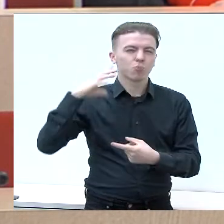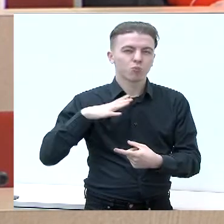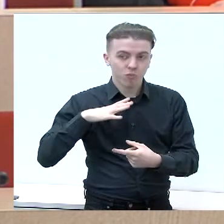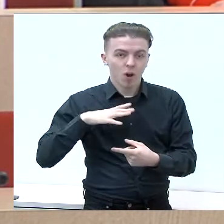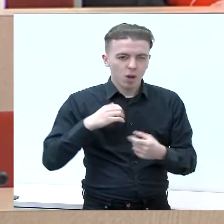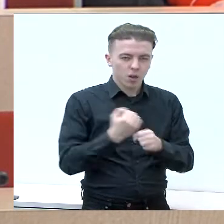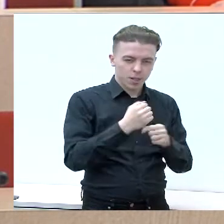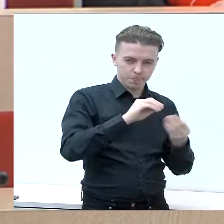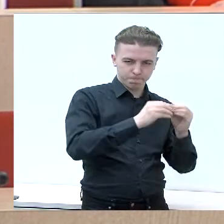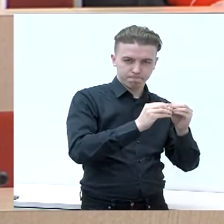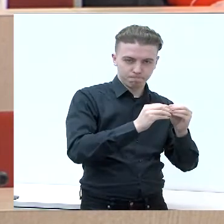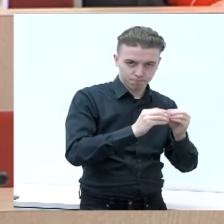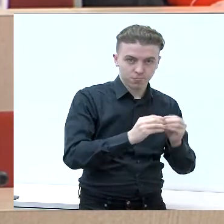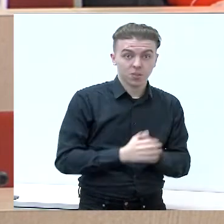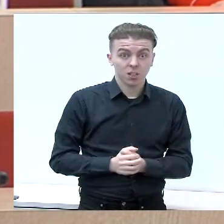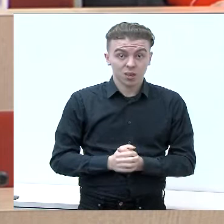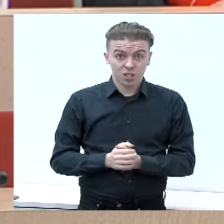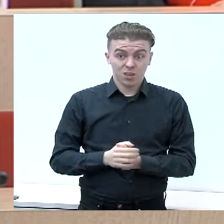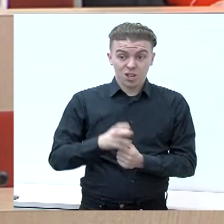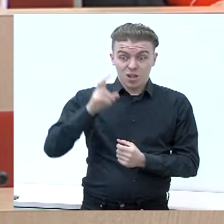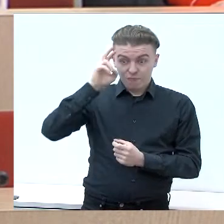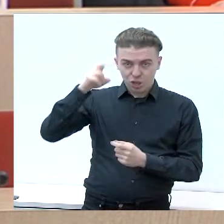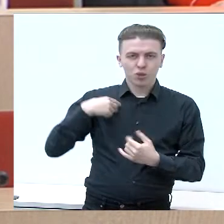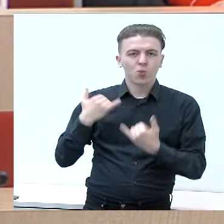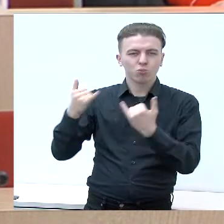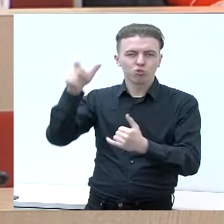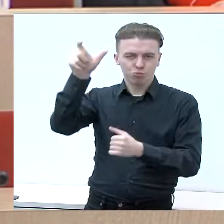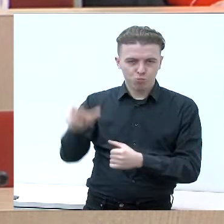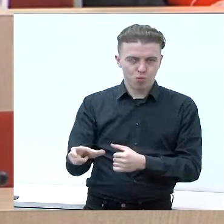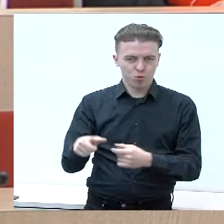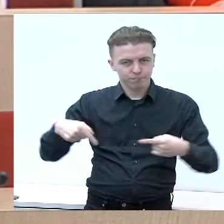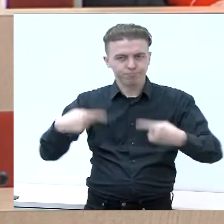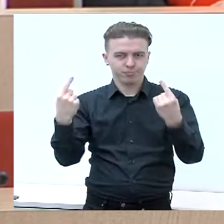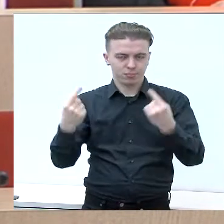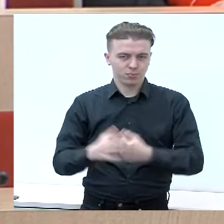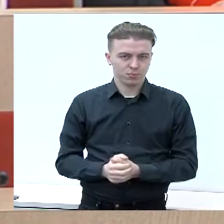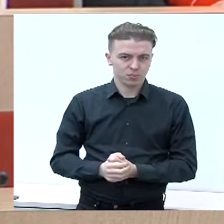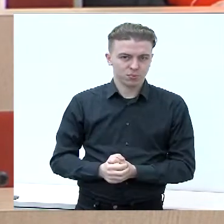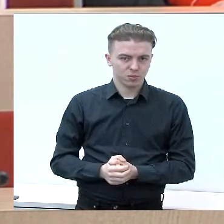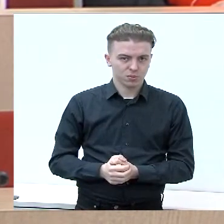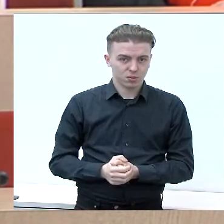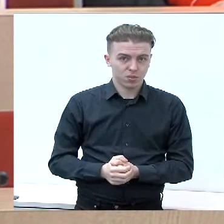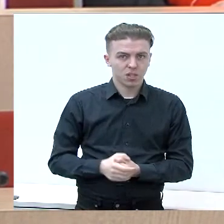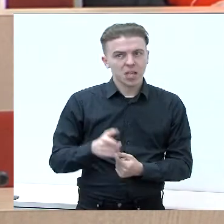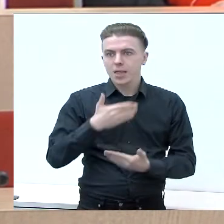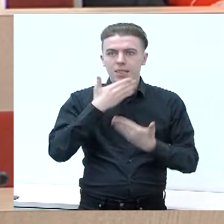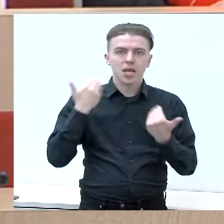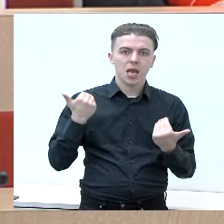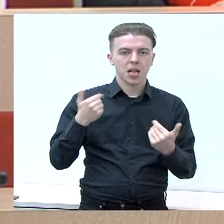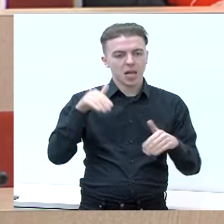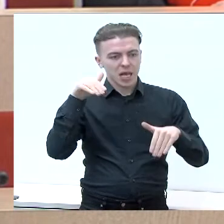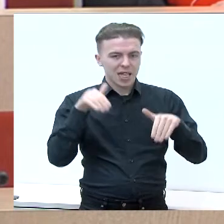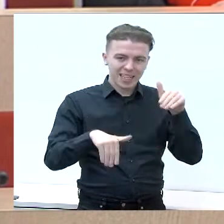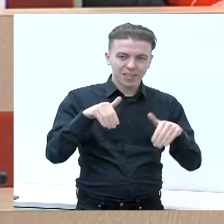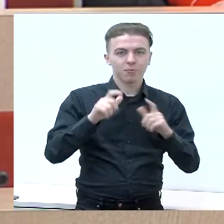tarnauja žmogui, sakom. Svarbiausia žmogus, dirbam žmogui. Tai nėra tik tai kažkokiai rinkiminiai